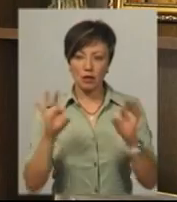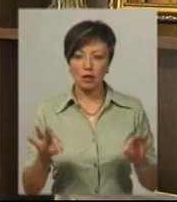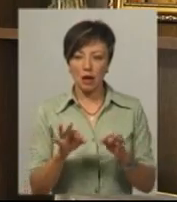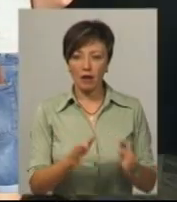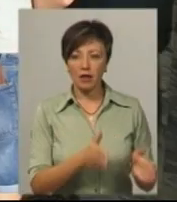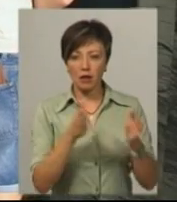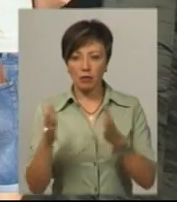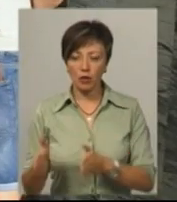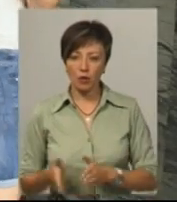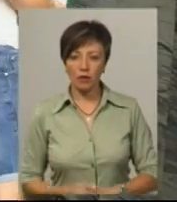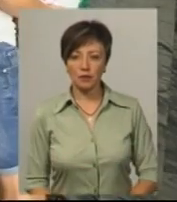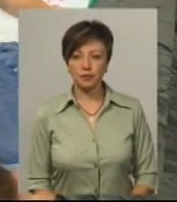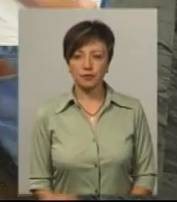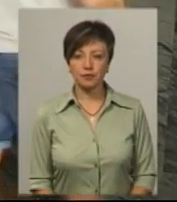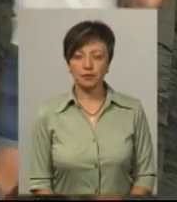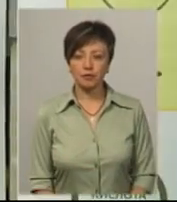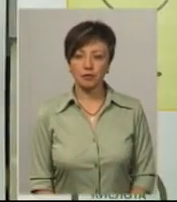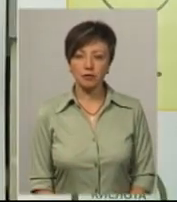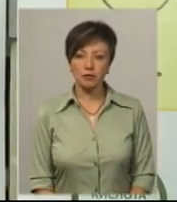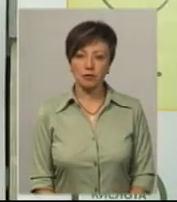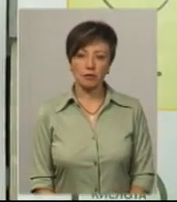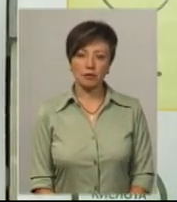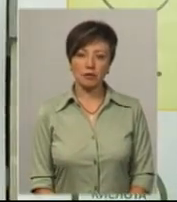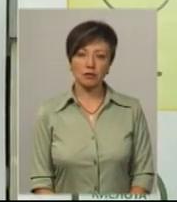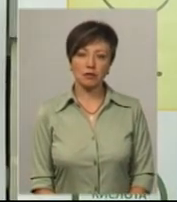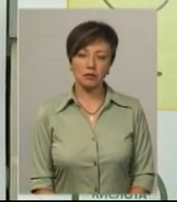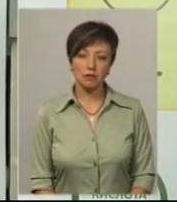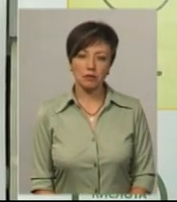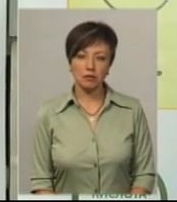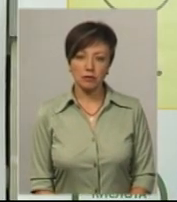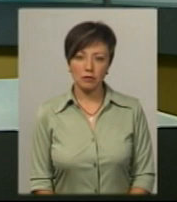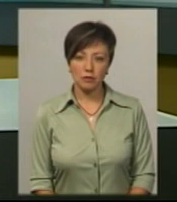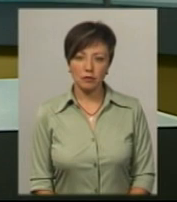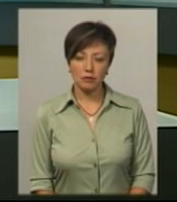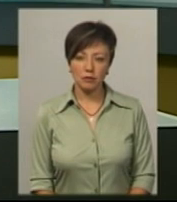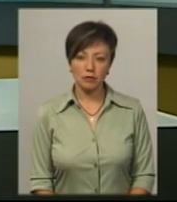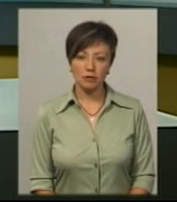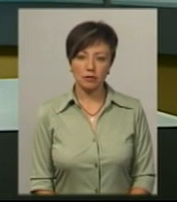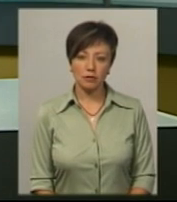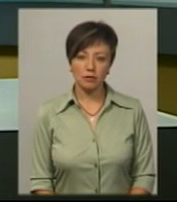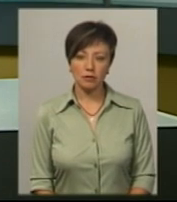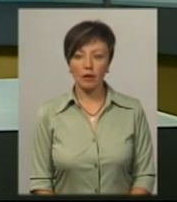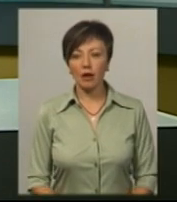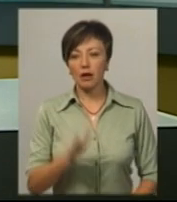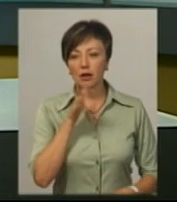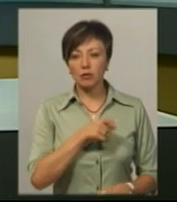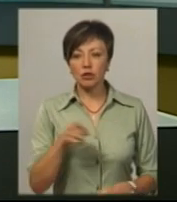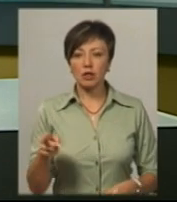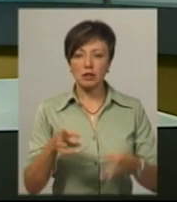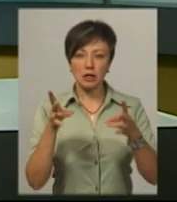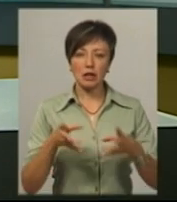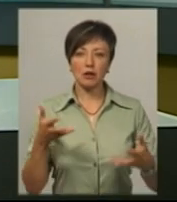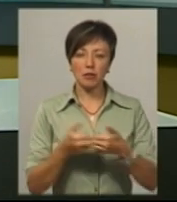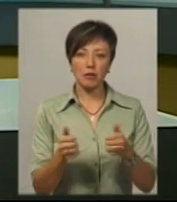відтерміновано. Леся Боровець, Тим'ян Цегольник. Новини на Суспільному. Хмельницький. Під час ДТП поблизу